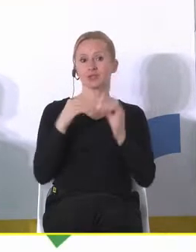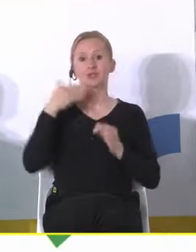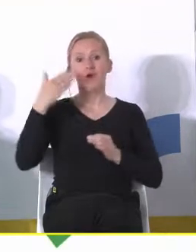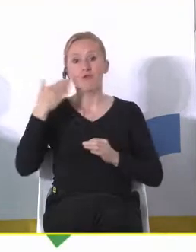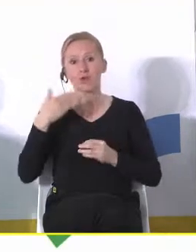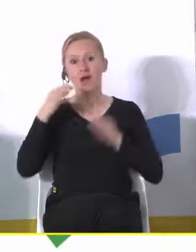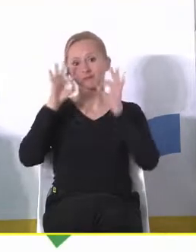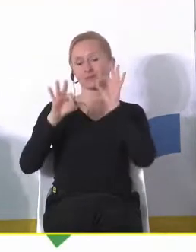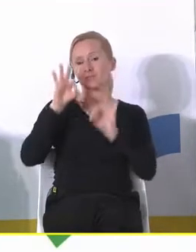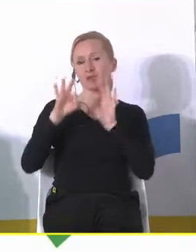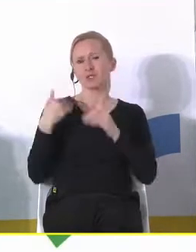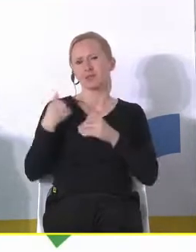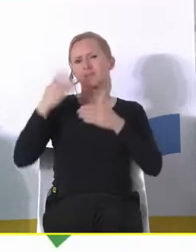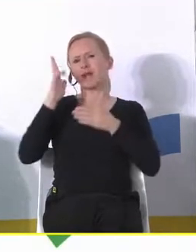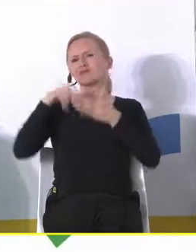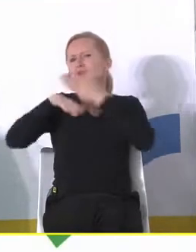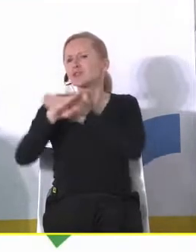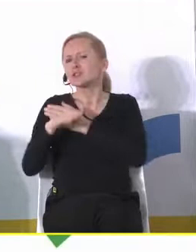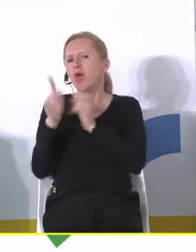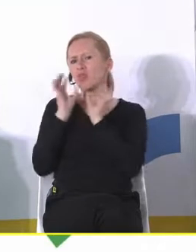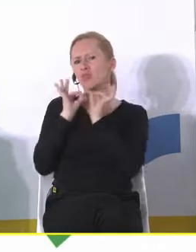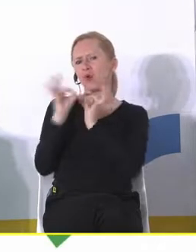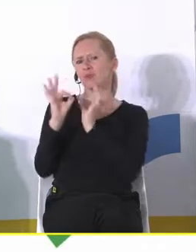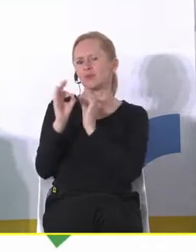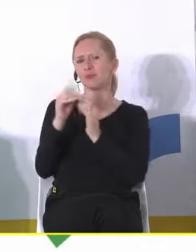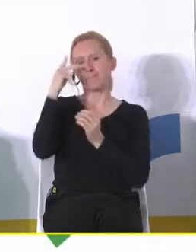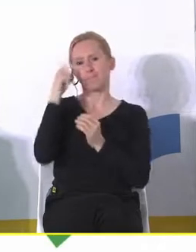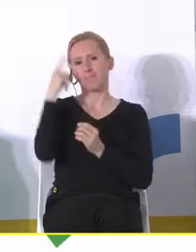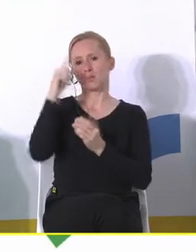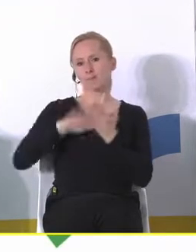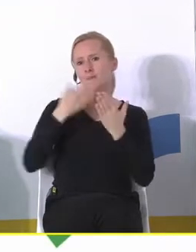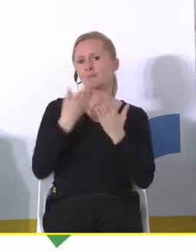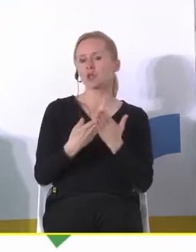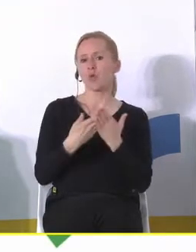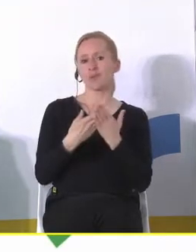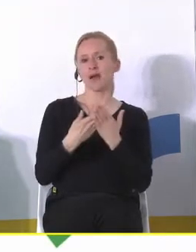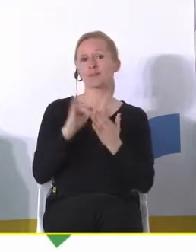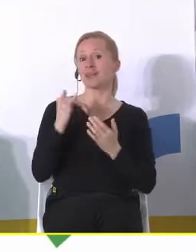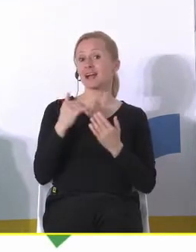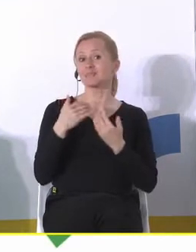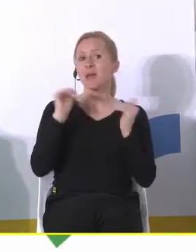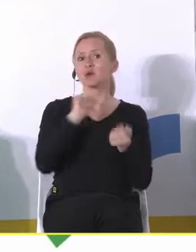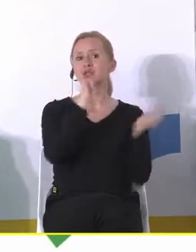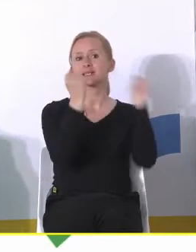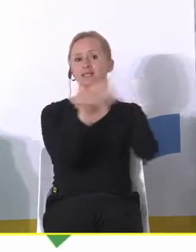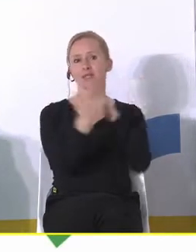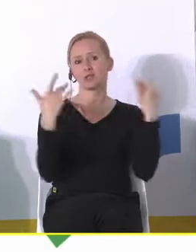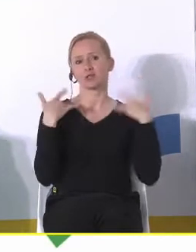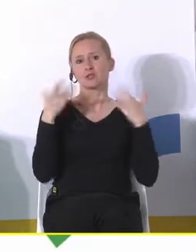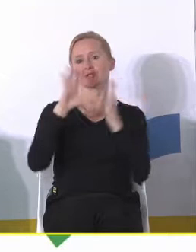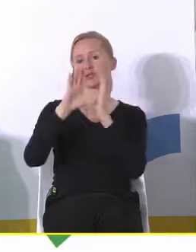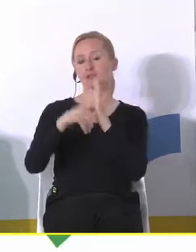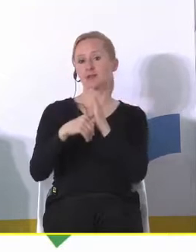panelu wyszli z konkretnymi, wymienionymi pomysłami, jak tą rzeczywistość można zmienić. W